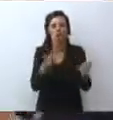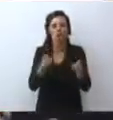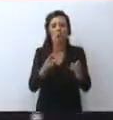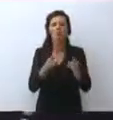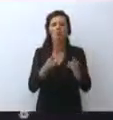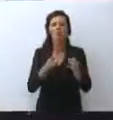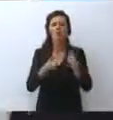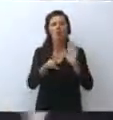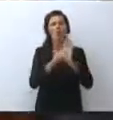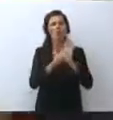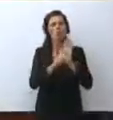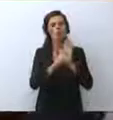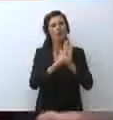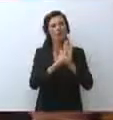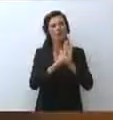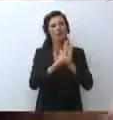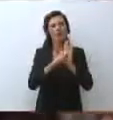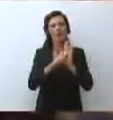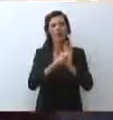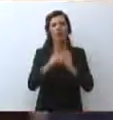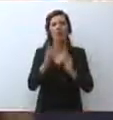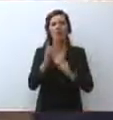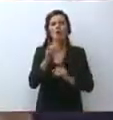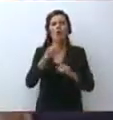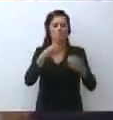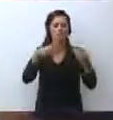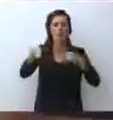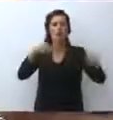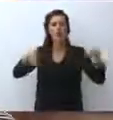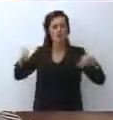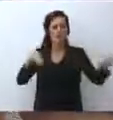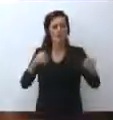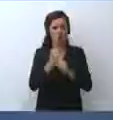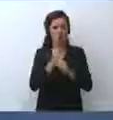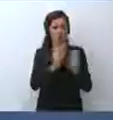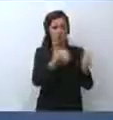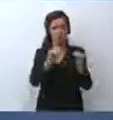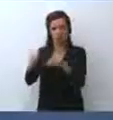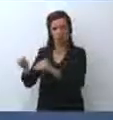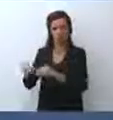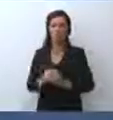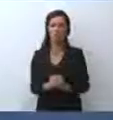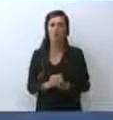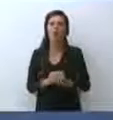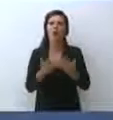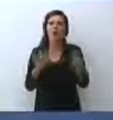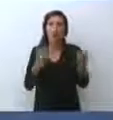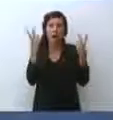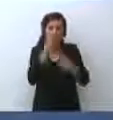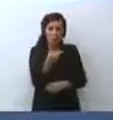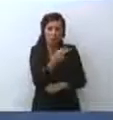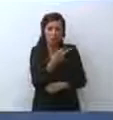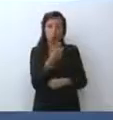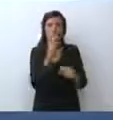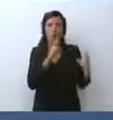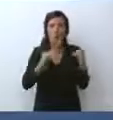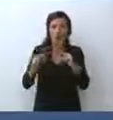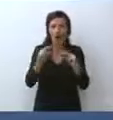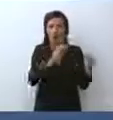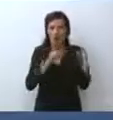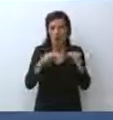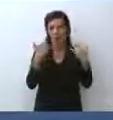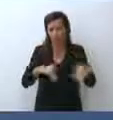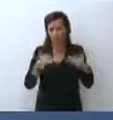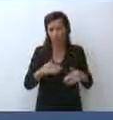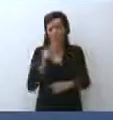Grazie. Per parlare parlano abbastanza comunque, anche senza che si vedano. Comunque no, se vogliamo facciamo anche l